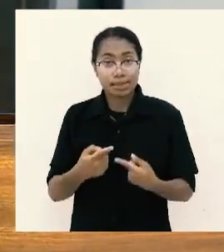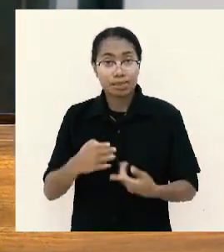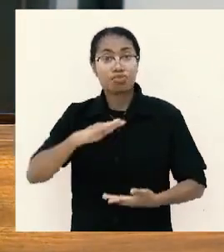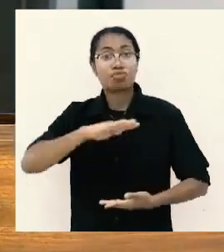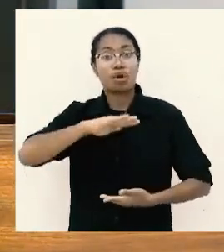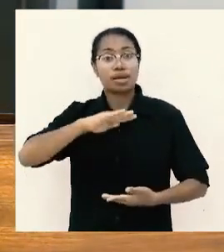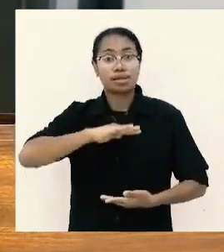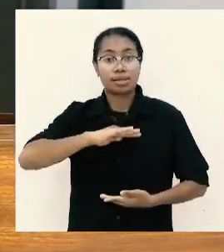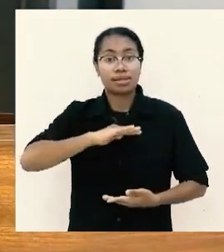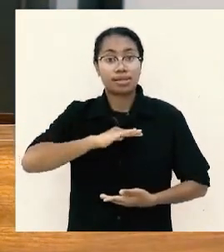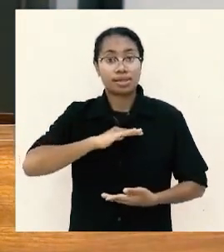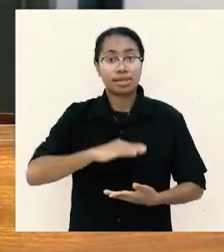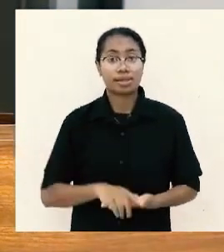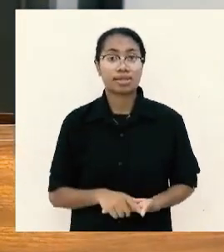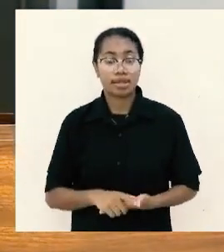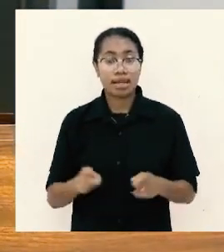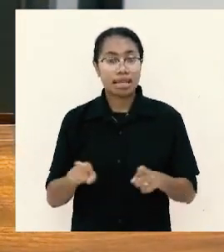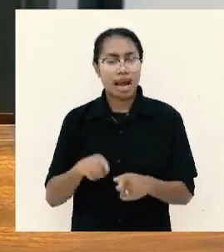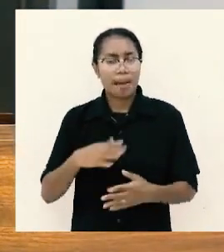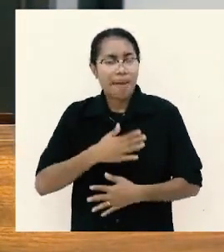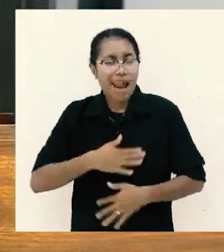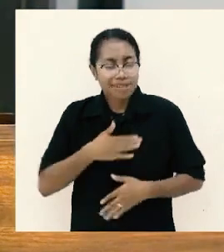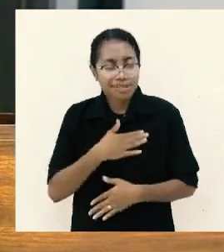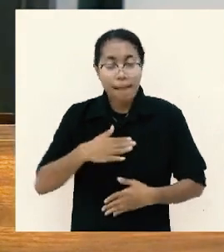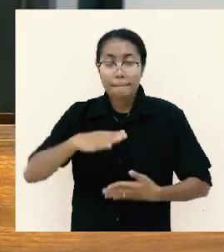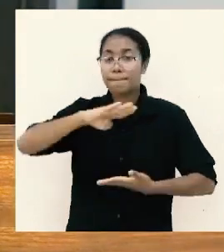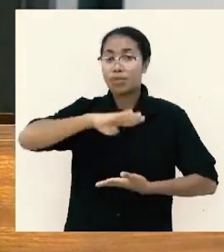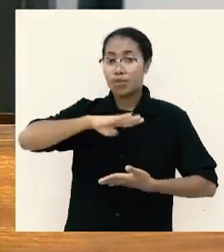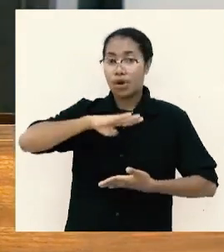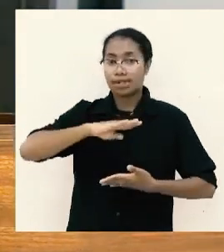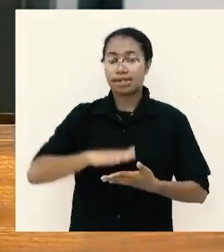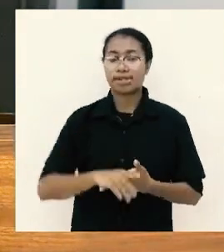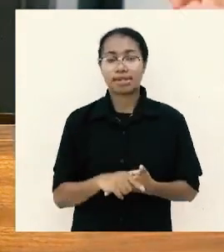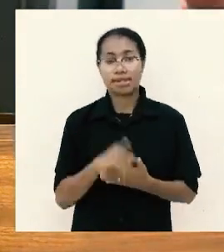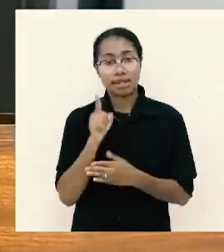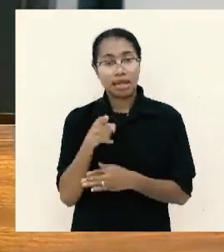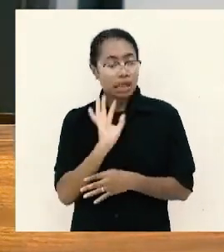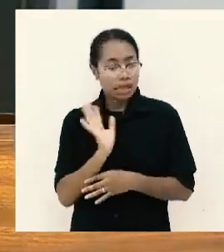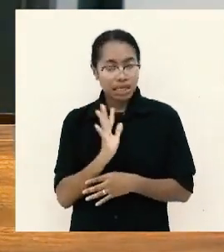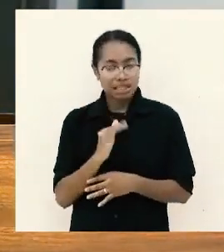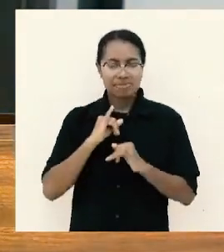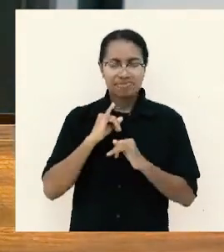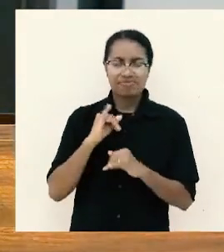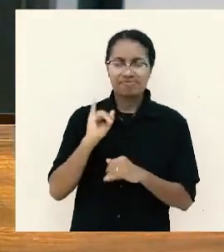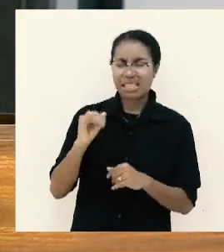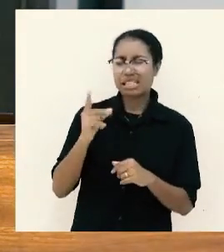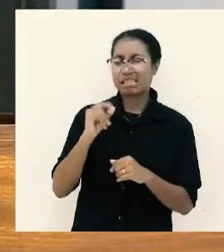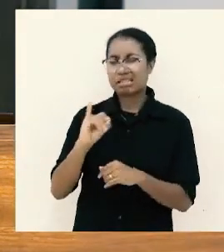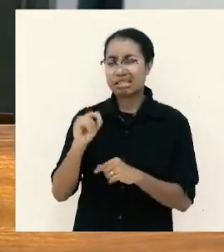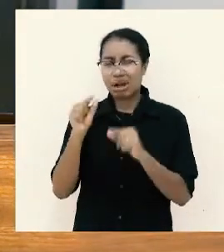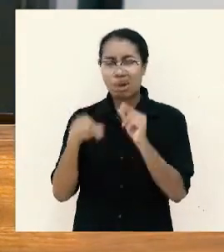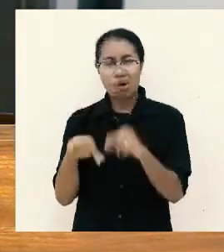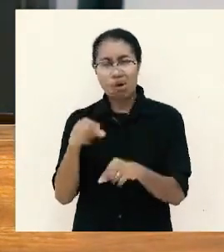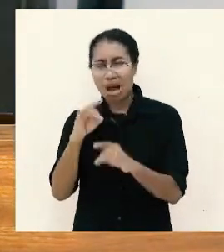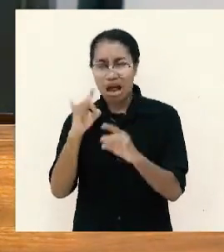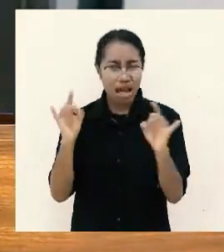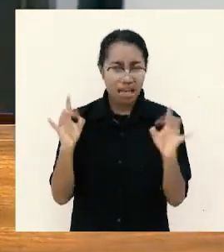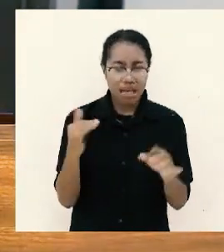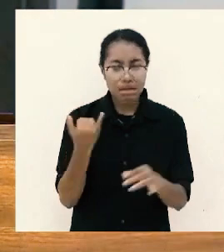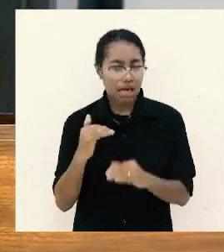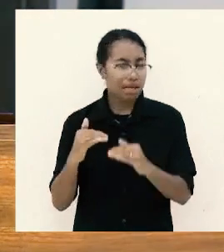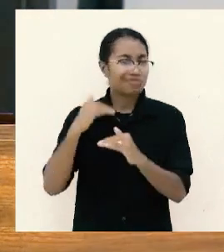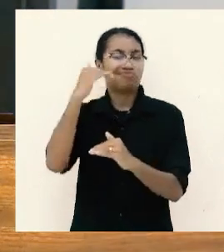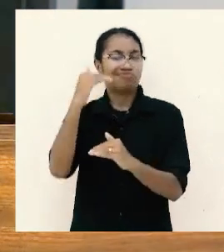dengan merasa puas maka dia tidak menjadi iri hati dengan orang lain yang lebih